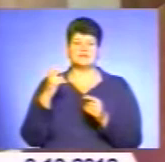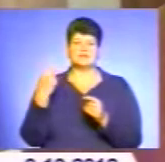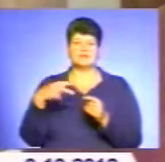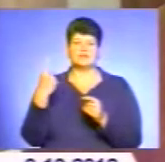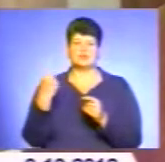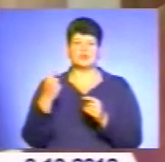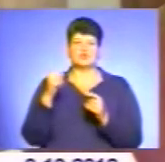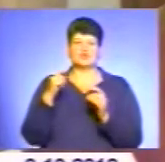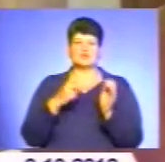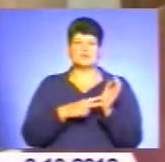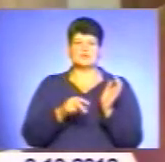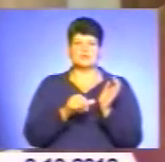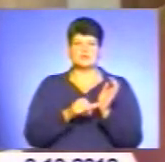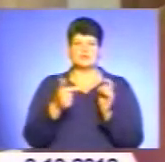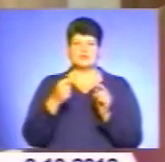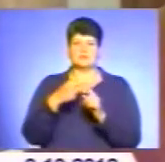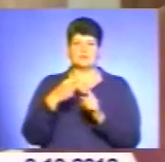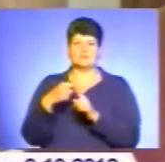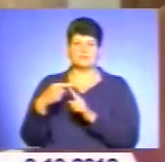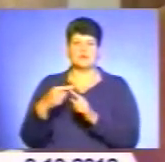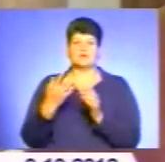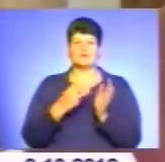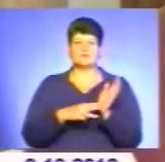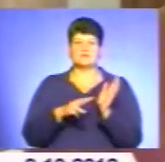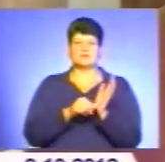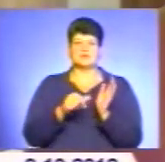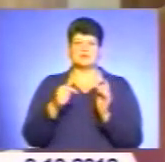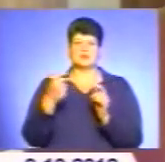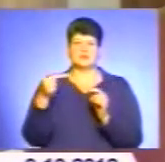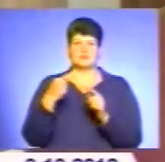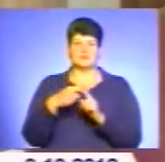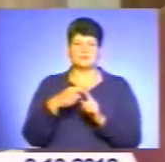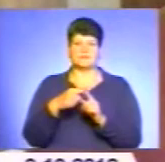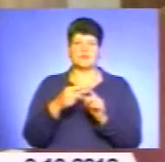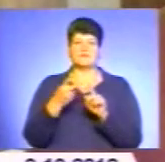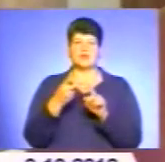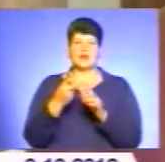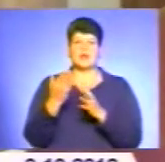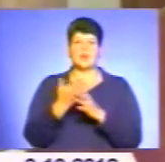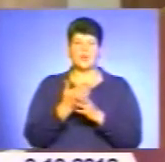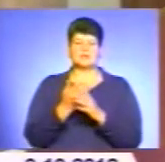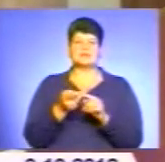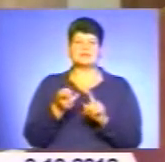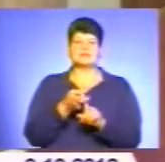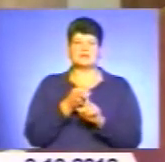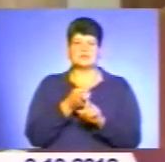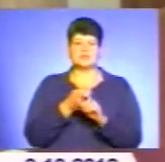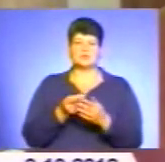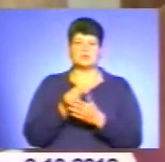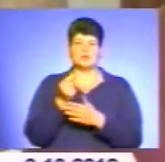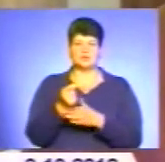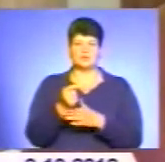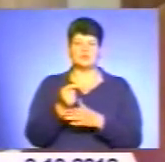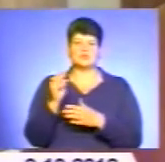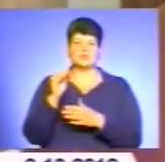176 гривен плюс і 88 гривен плюс. Перша льгота – це відповідна з оплати коммунальних послуг.